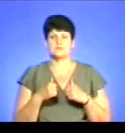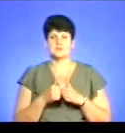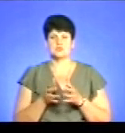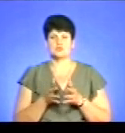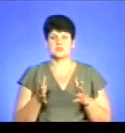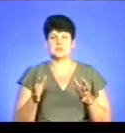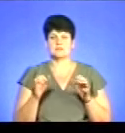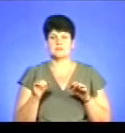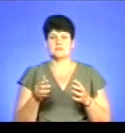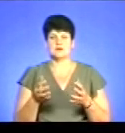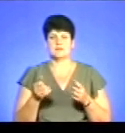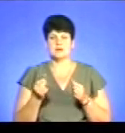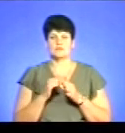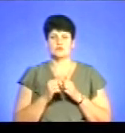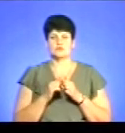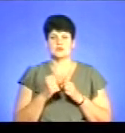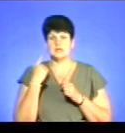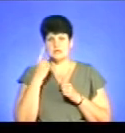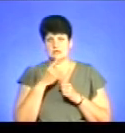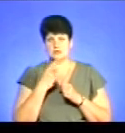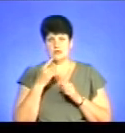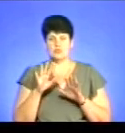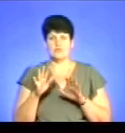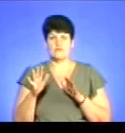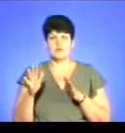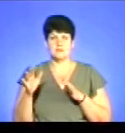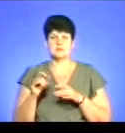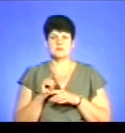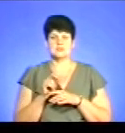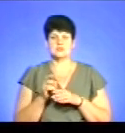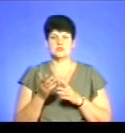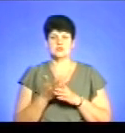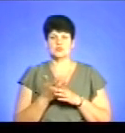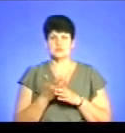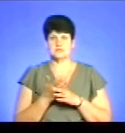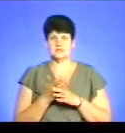право комісіям, приймати в кожному індивідуальному випадку призначення субсидій,